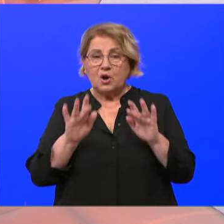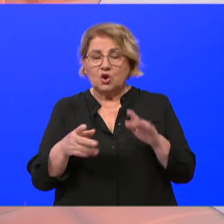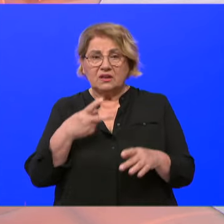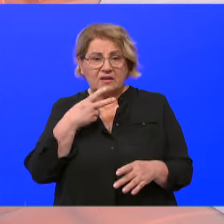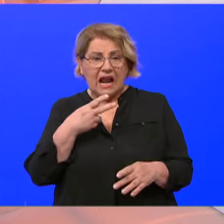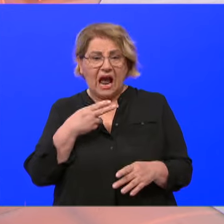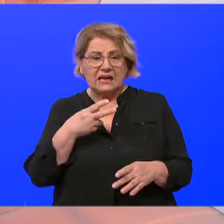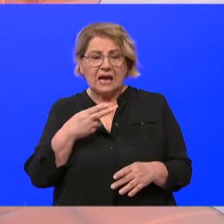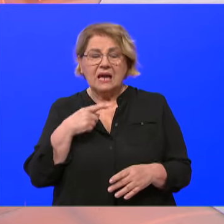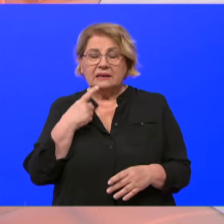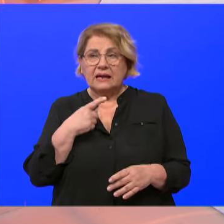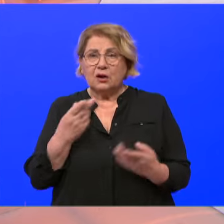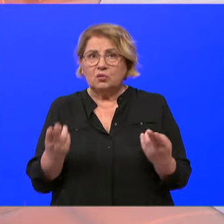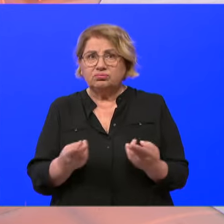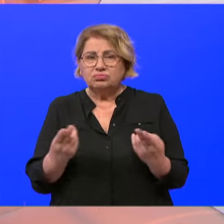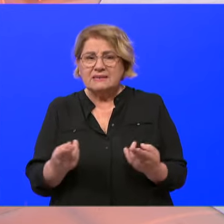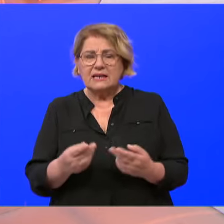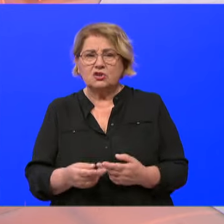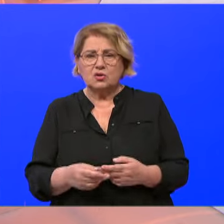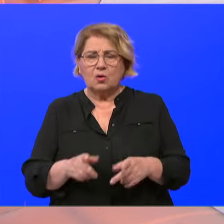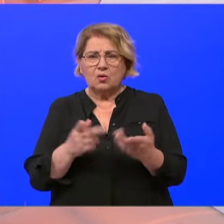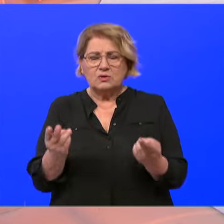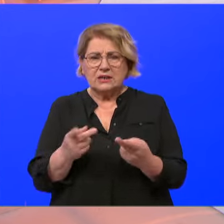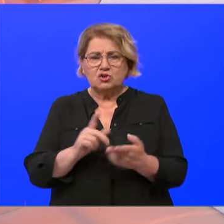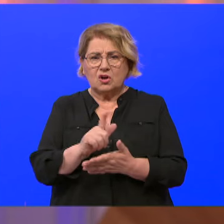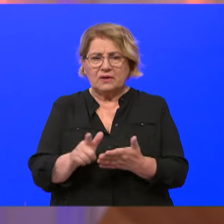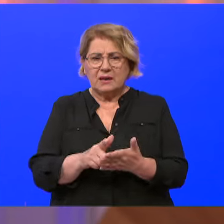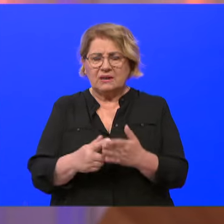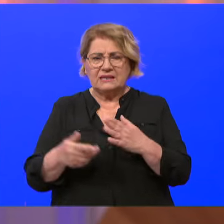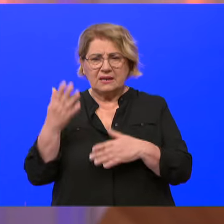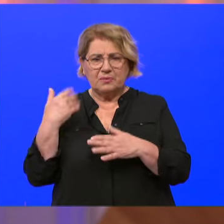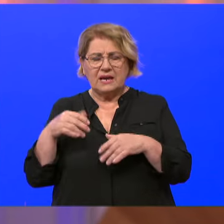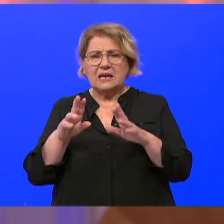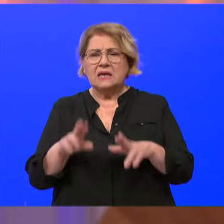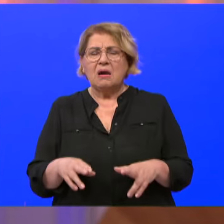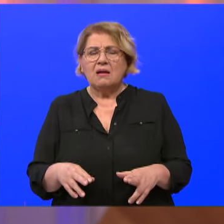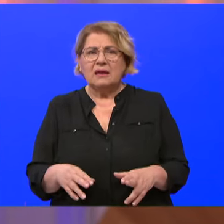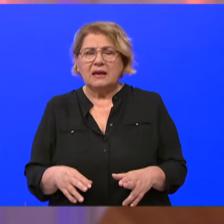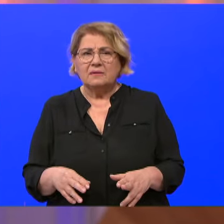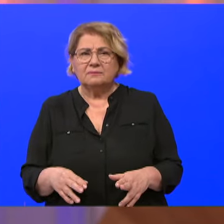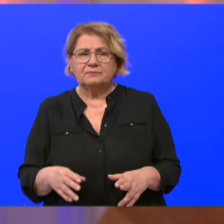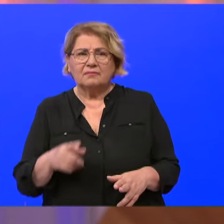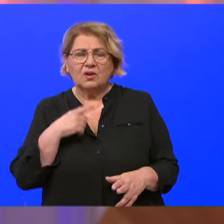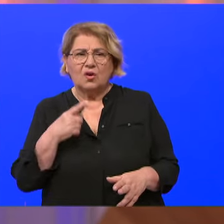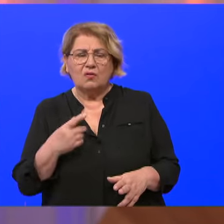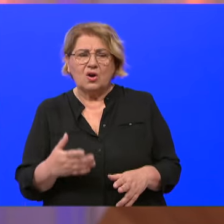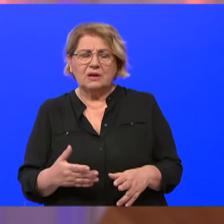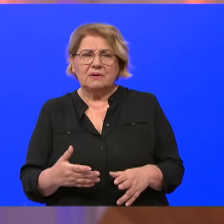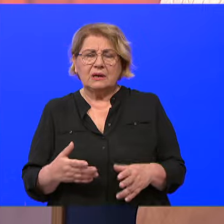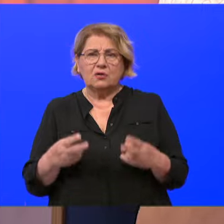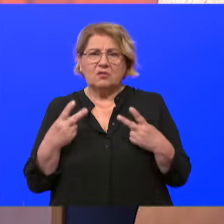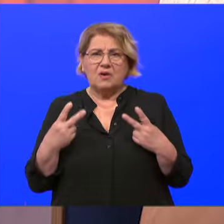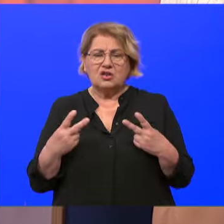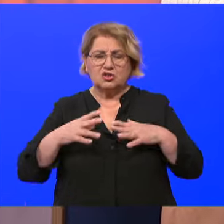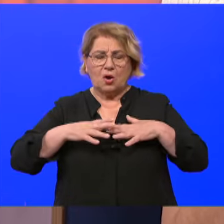Nekako se poklopilo da ste i od prije imali jako puno, to uvijek govorimo, jako je